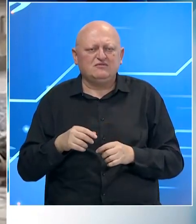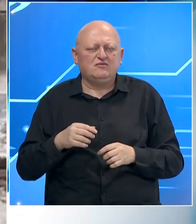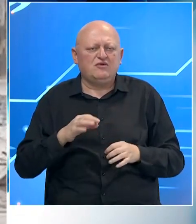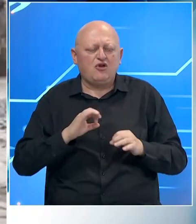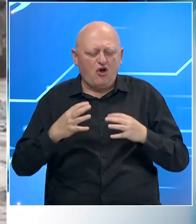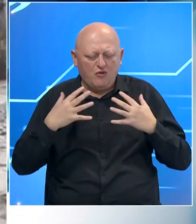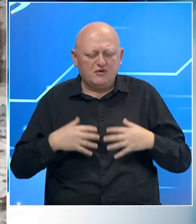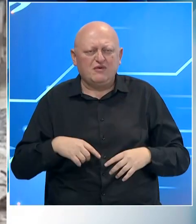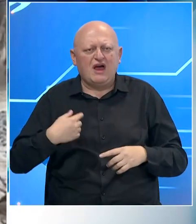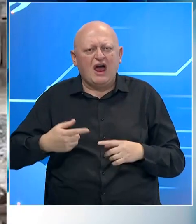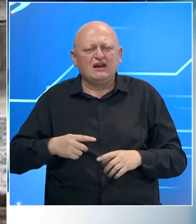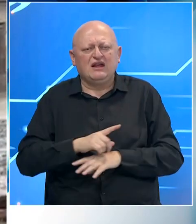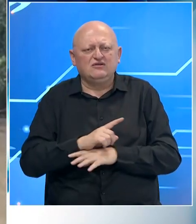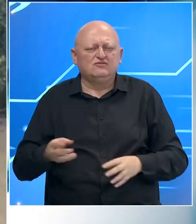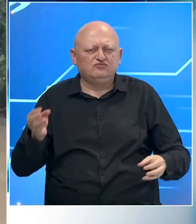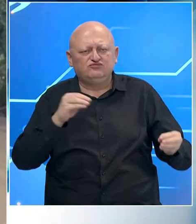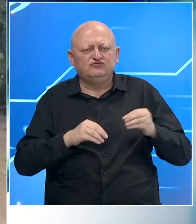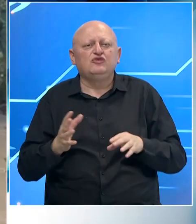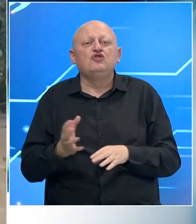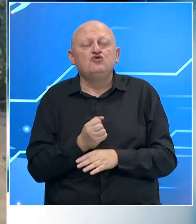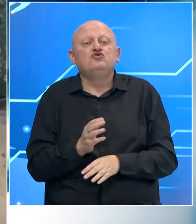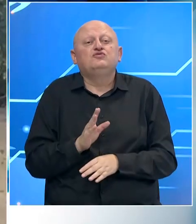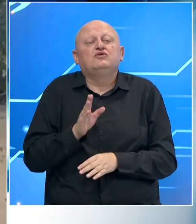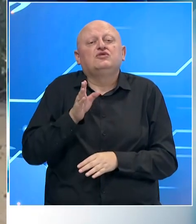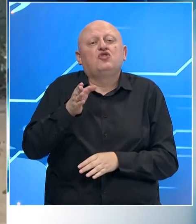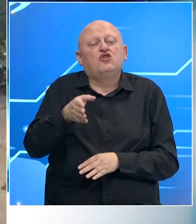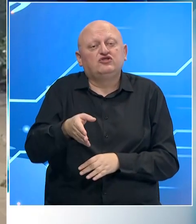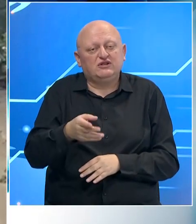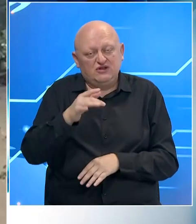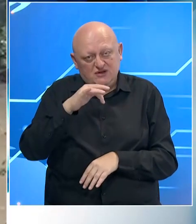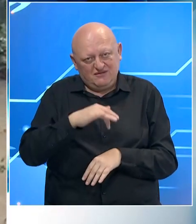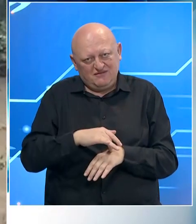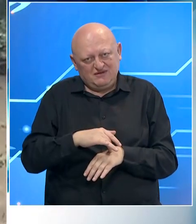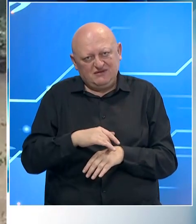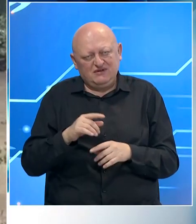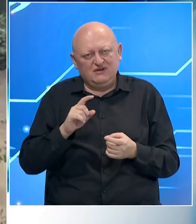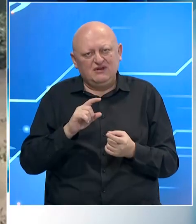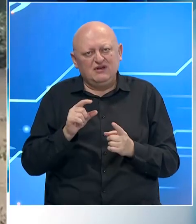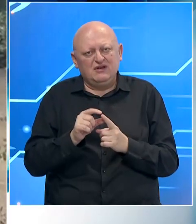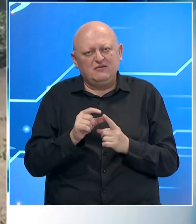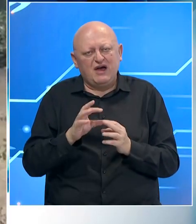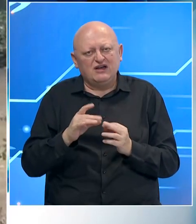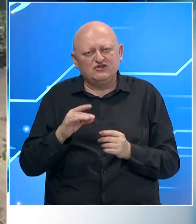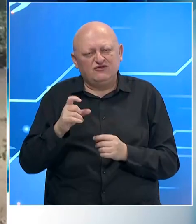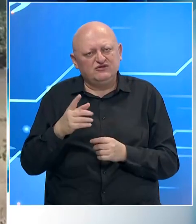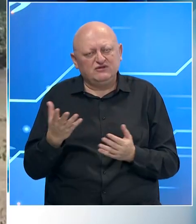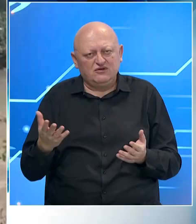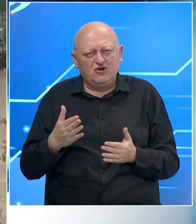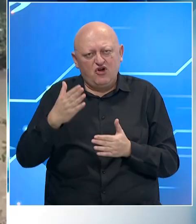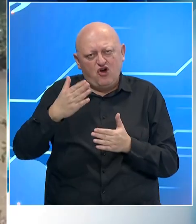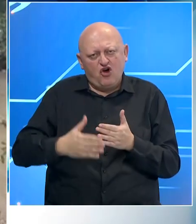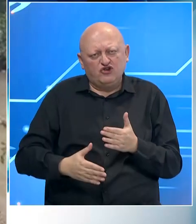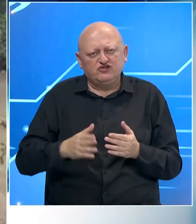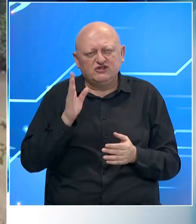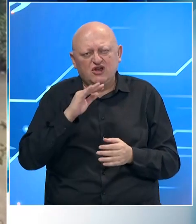opremom, agregatima i svim ostalim stvarima, uspjeli smo doći, znači ipak do mjesta Parsovići, koji je zaista onako odsječeno za